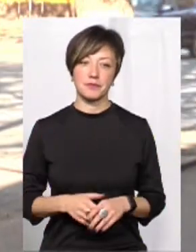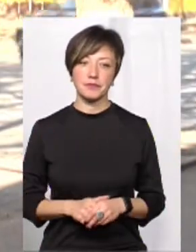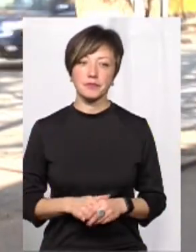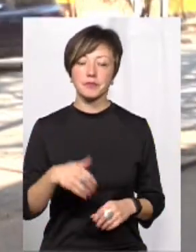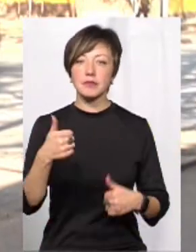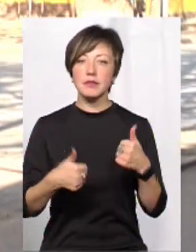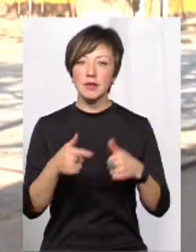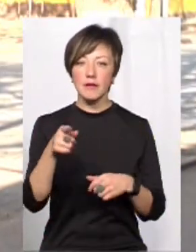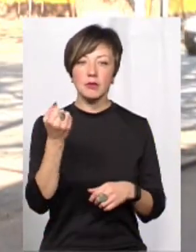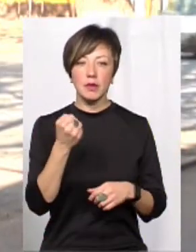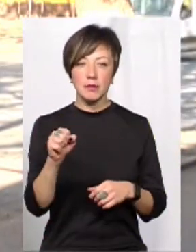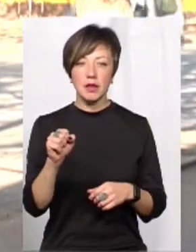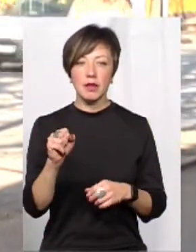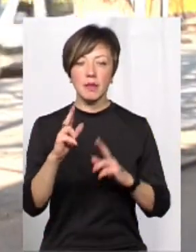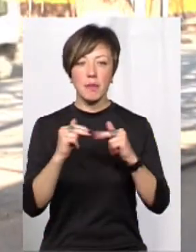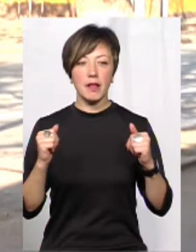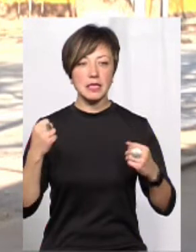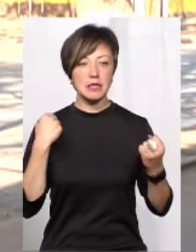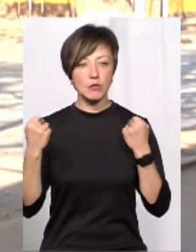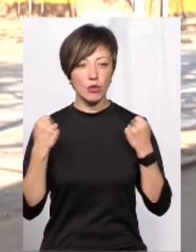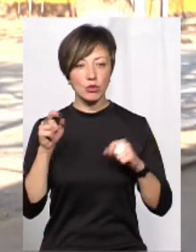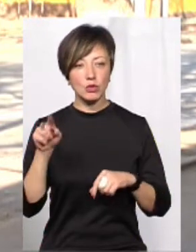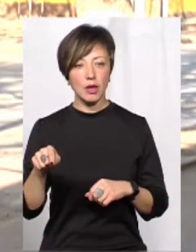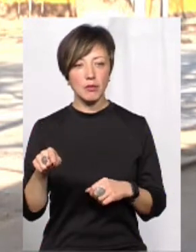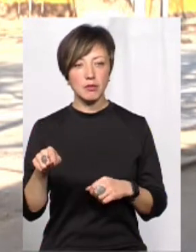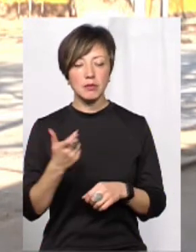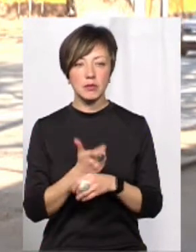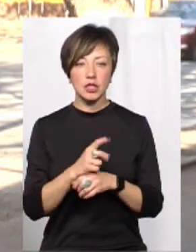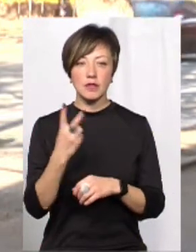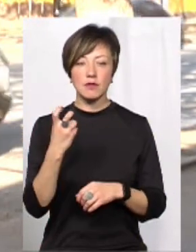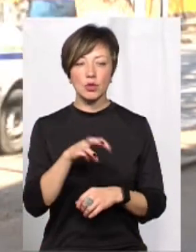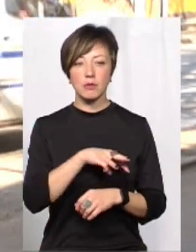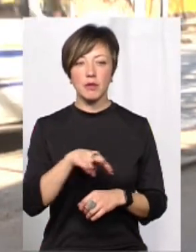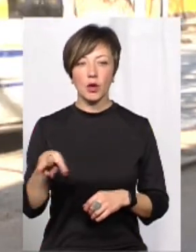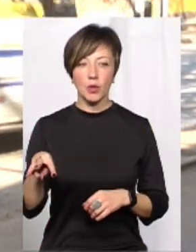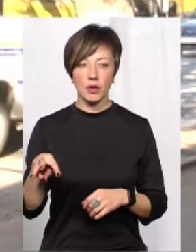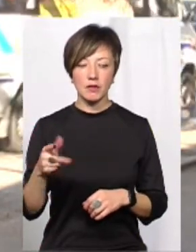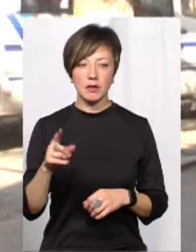тендери, які він переміг на палаці спорту, там більше 200 мільйонів.